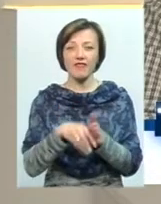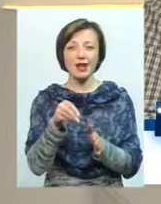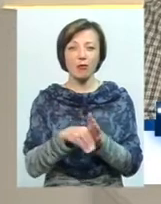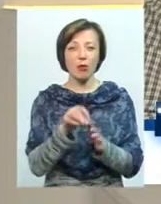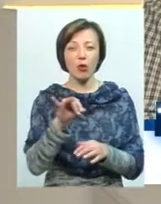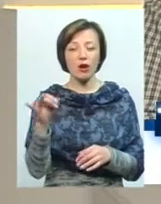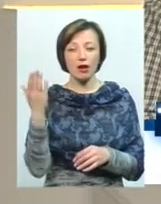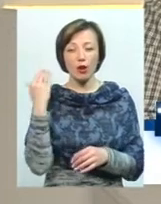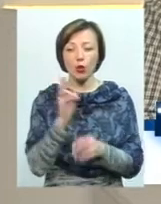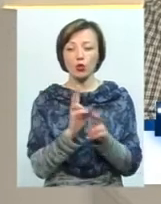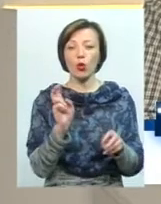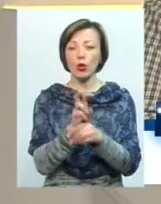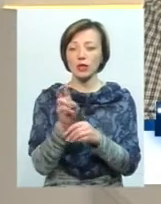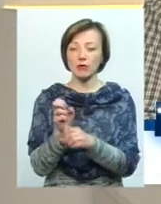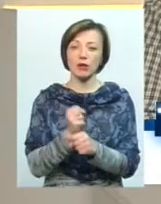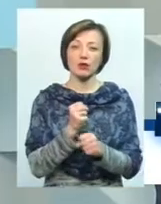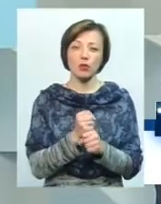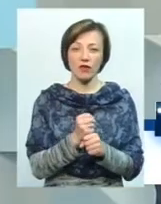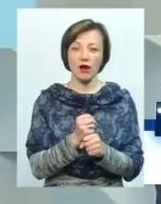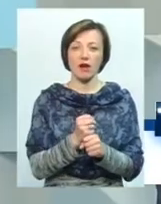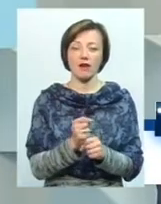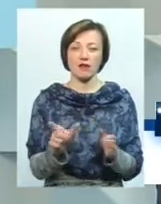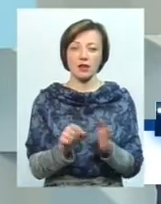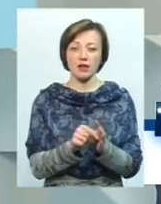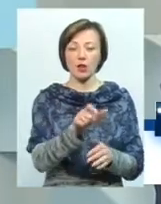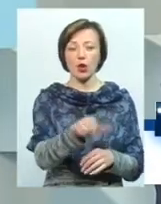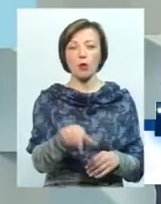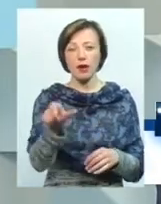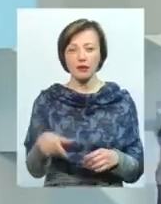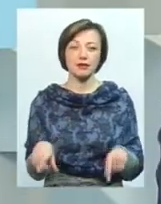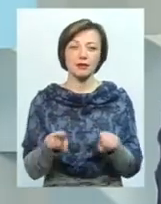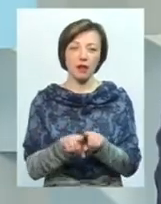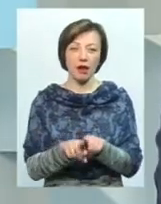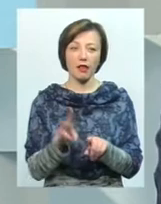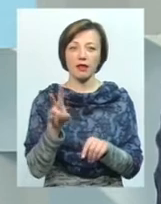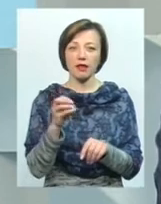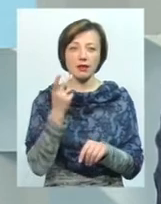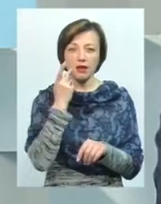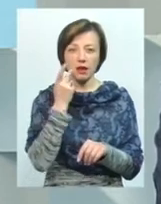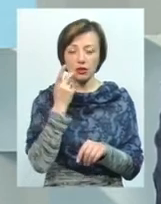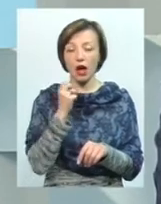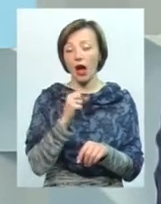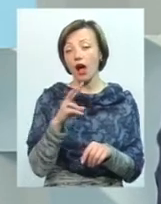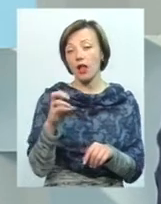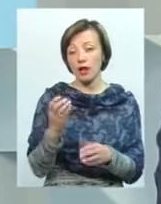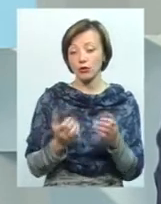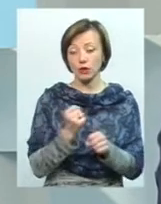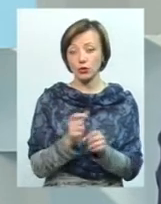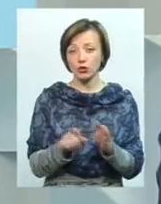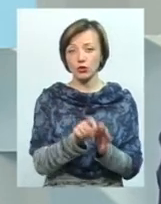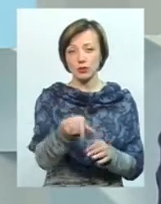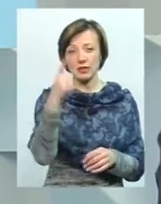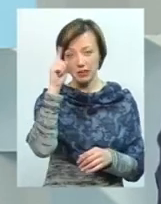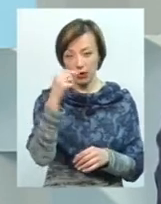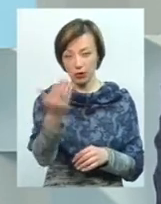ті, хто ходив, працював з громадянами, ну так, не завжди вони проходили. Але якщо ти працюєш з громадянами, вони тебе